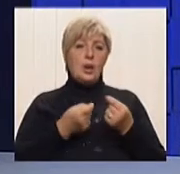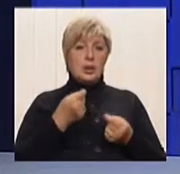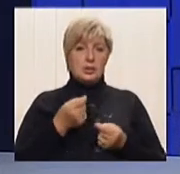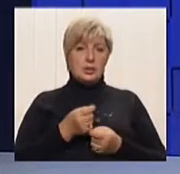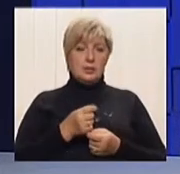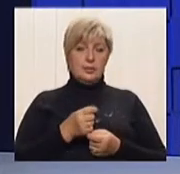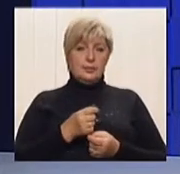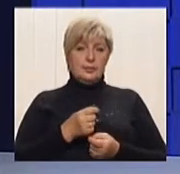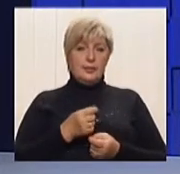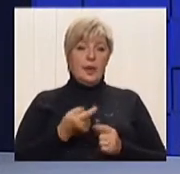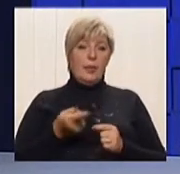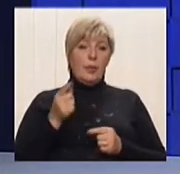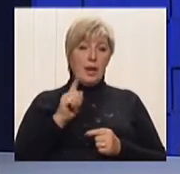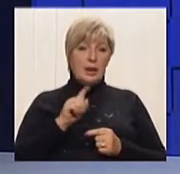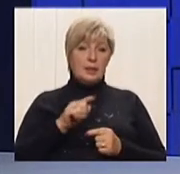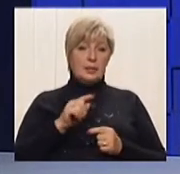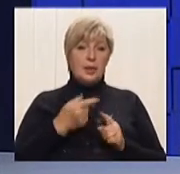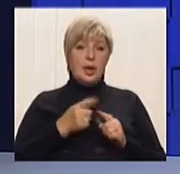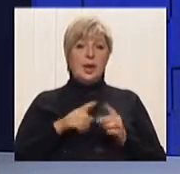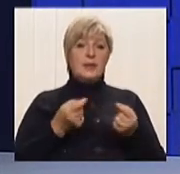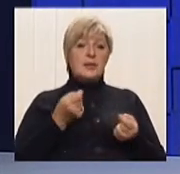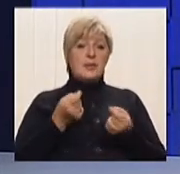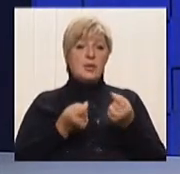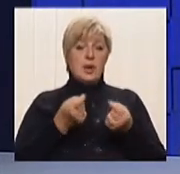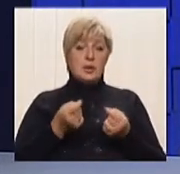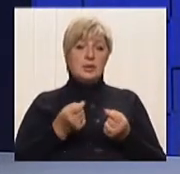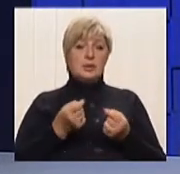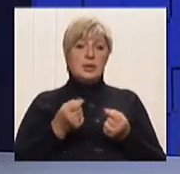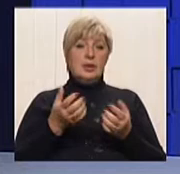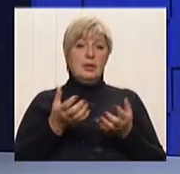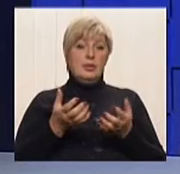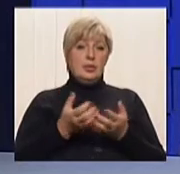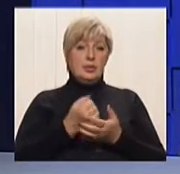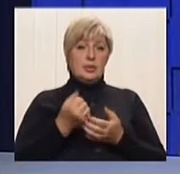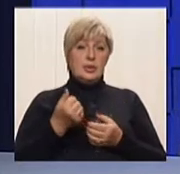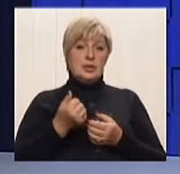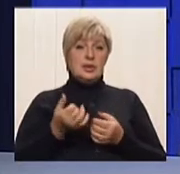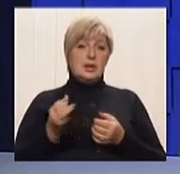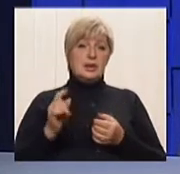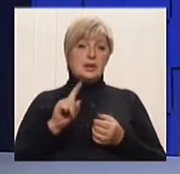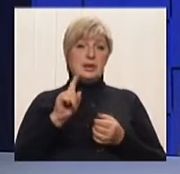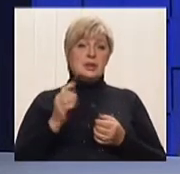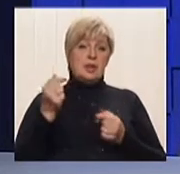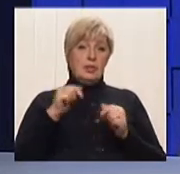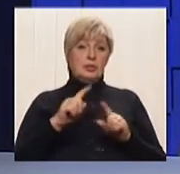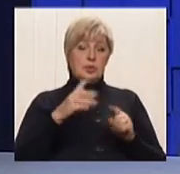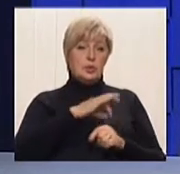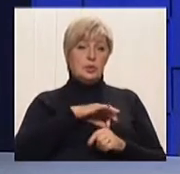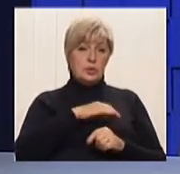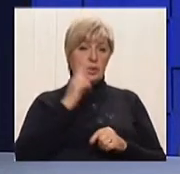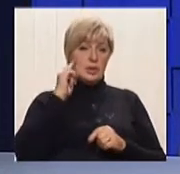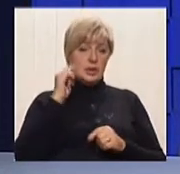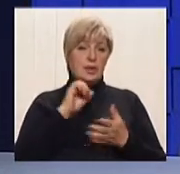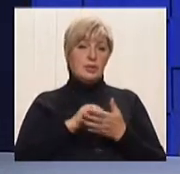картину. Тому, ось ці нюанси, вони получаються, перші, з того, що юрист знає матеріал,